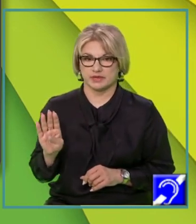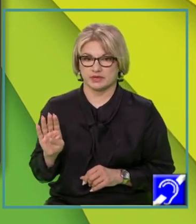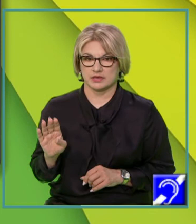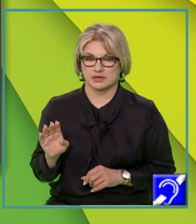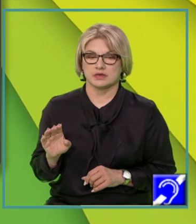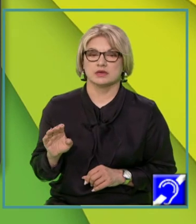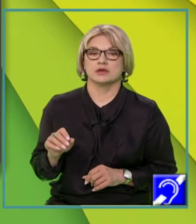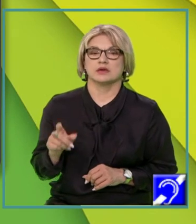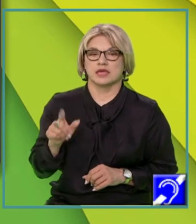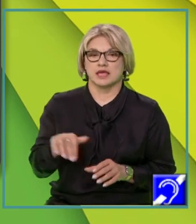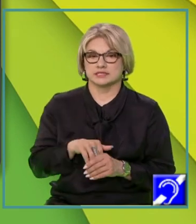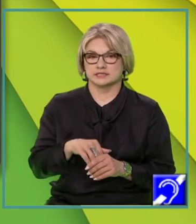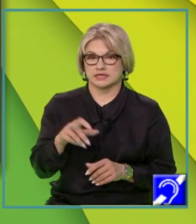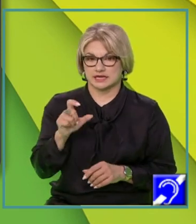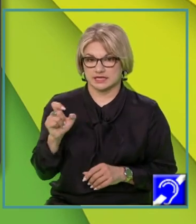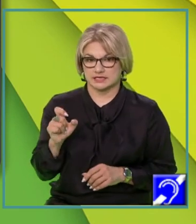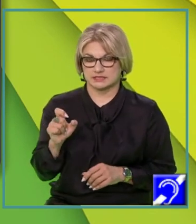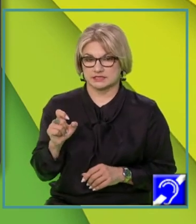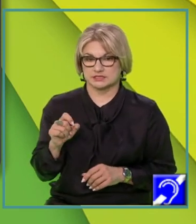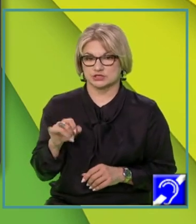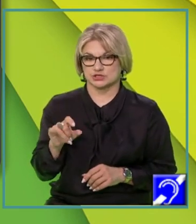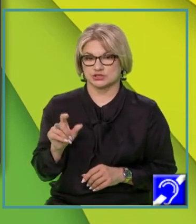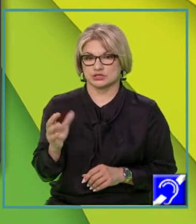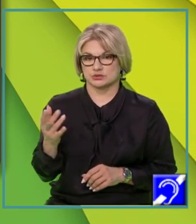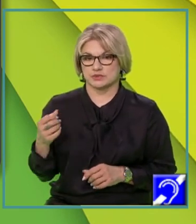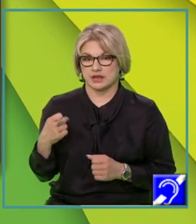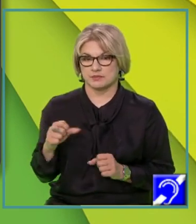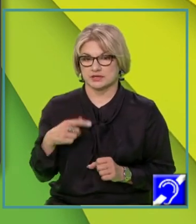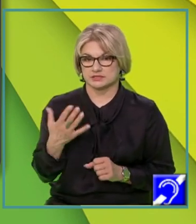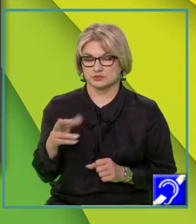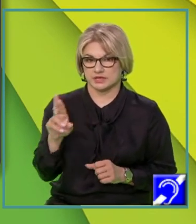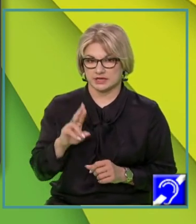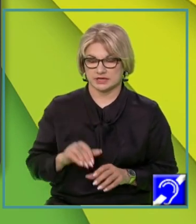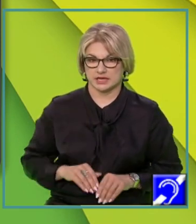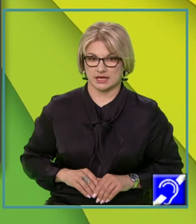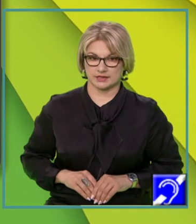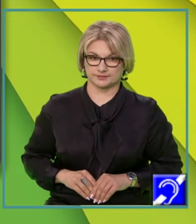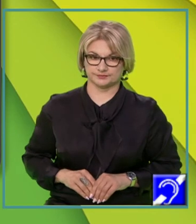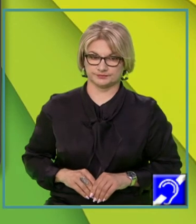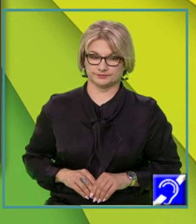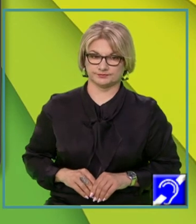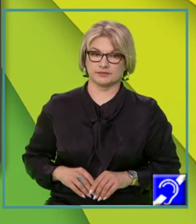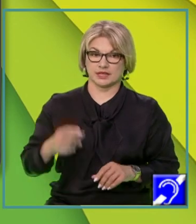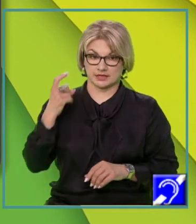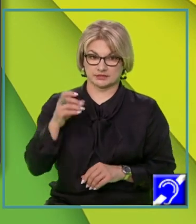coeficientul lui X și termenul liber, sunt numere reale. Reținem lucrul acesta.